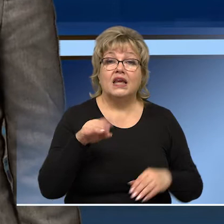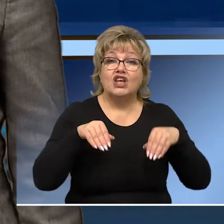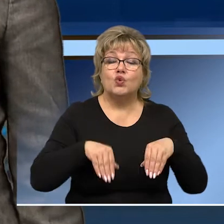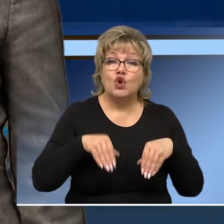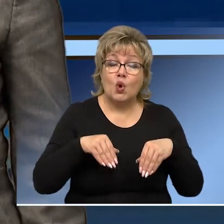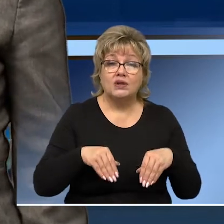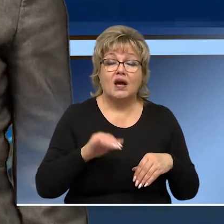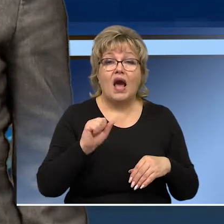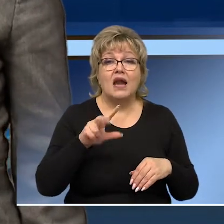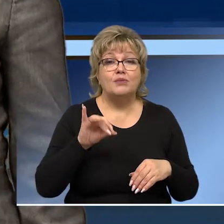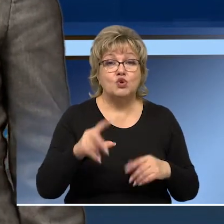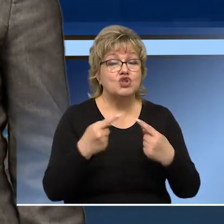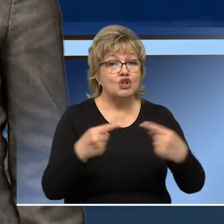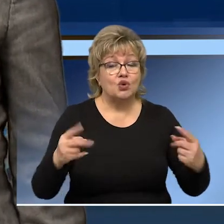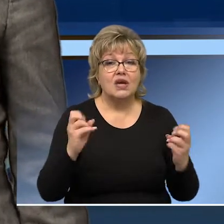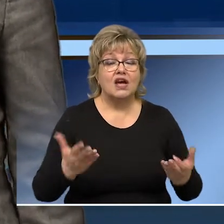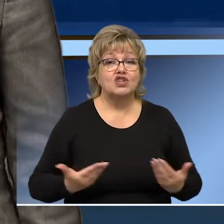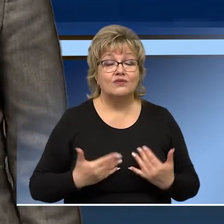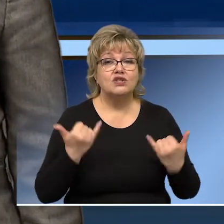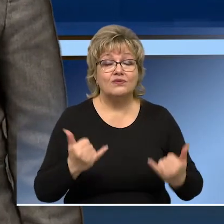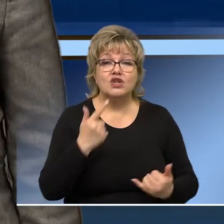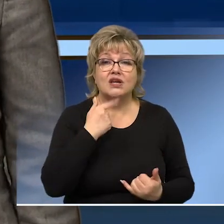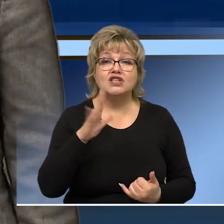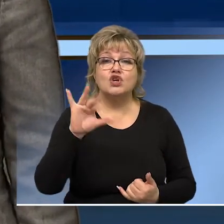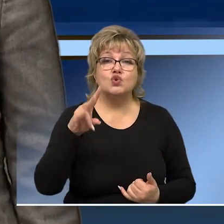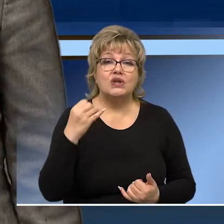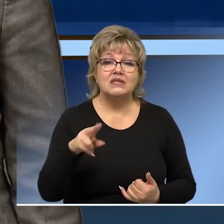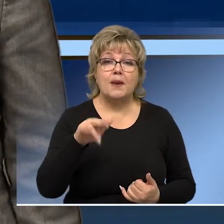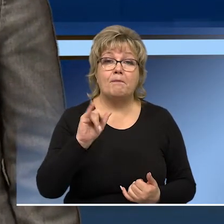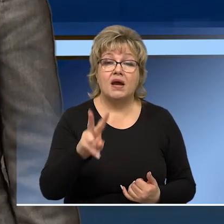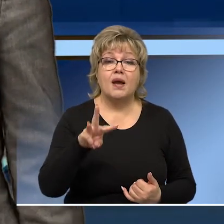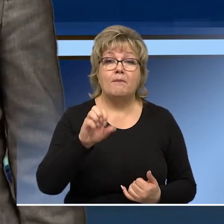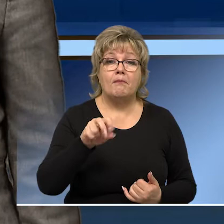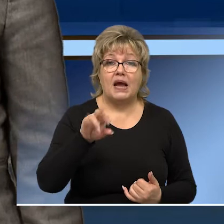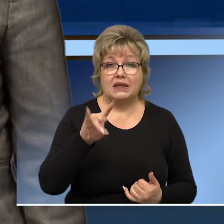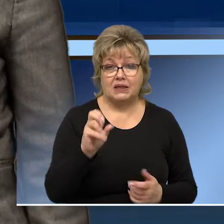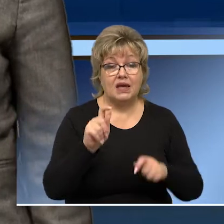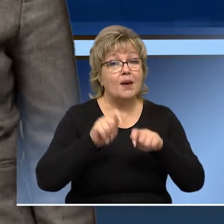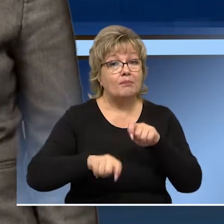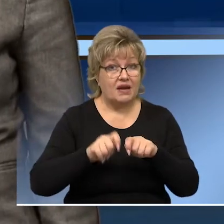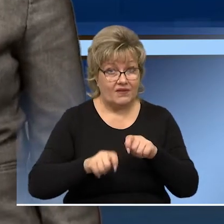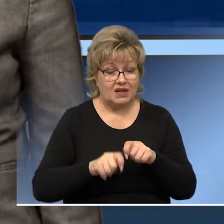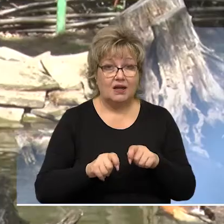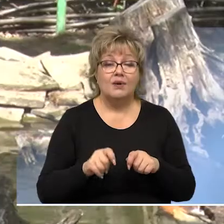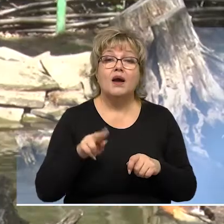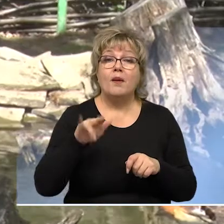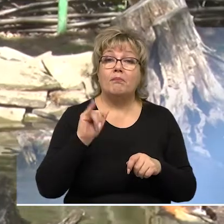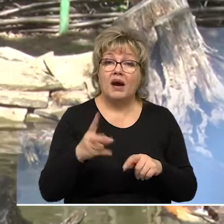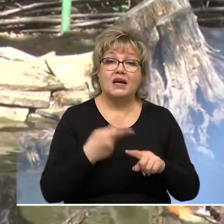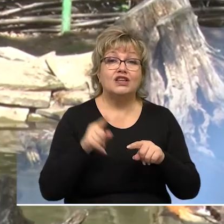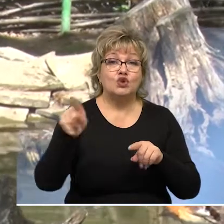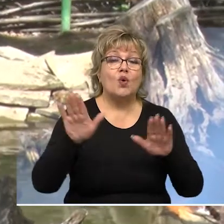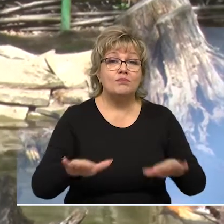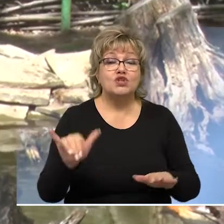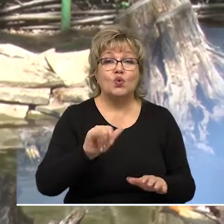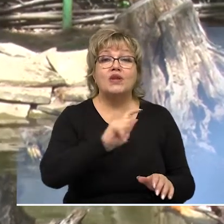Кенгуренок, Альбинос и другие обитатели. Как живет сегодня Красносулинский парк «Малинки»? Проверила Екатерина Дорошева. Парк «Малинки» –